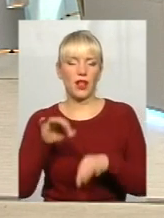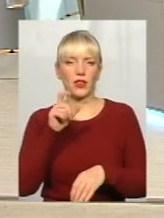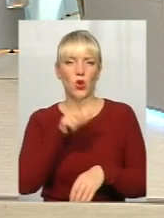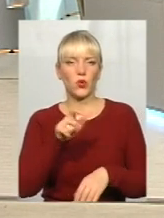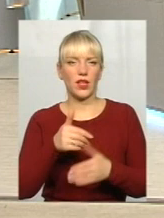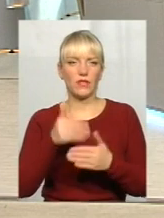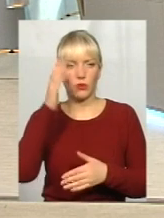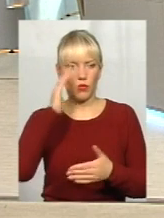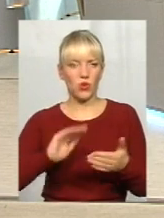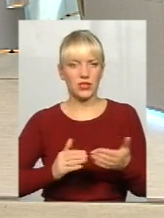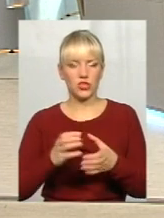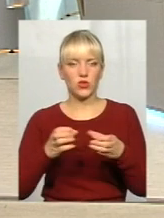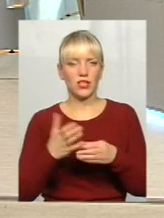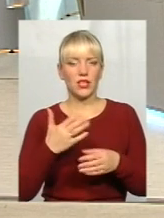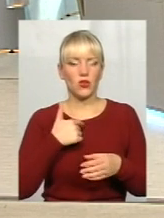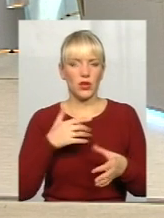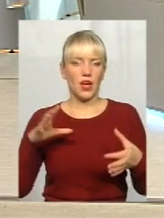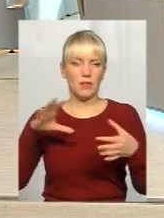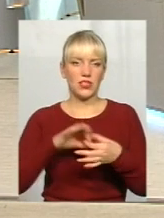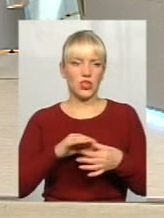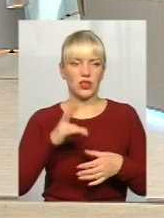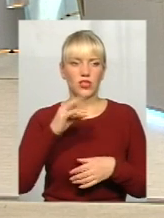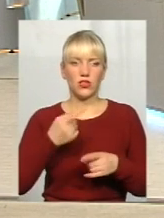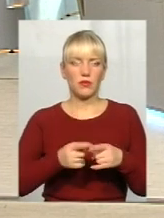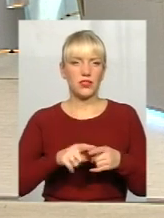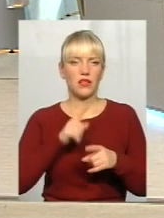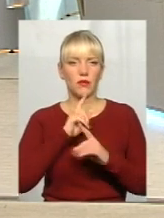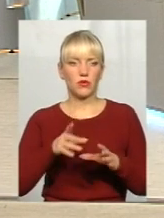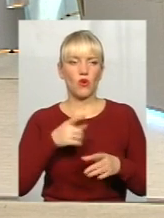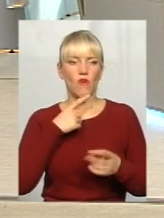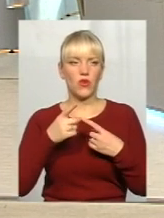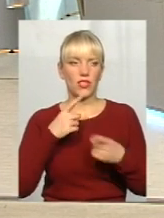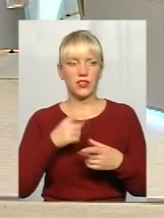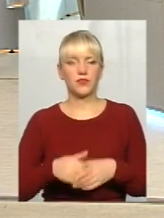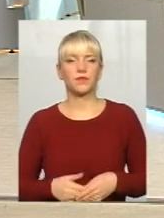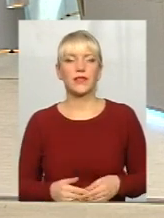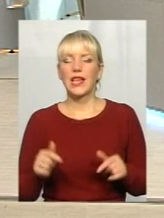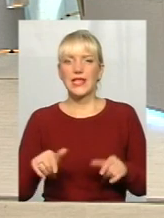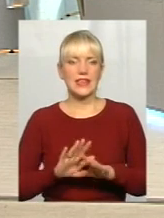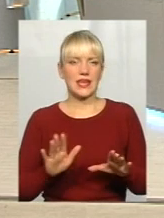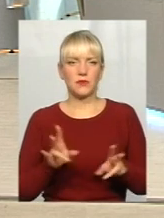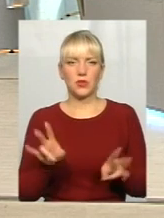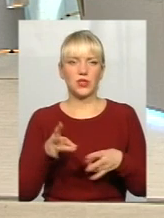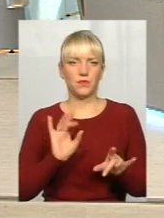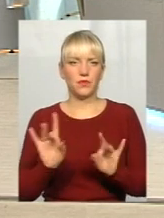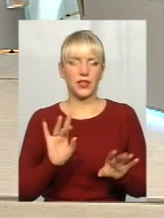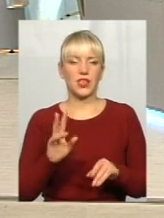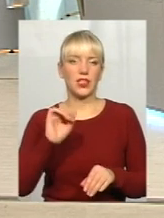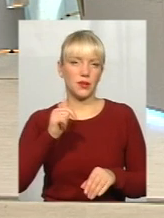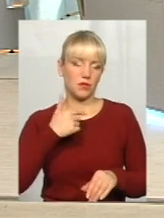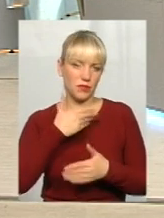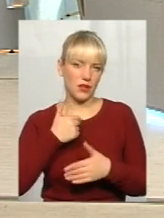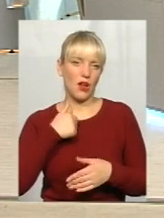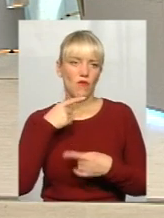політичної сили, до якої я приїжджав, причесний, але я не буду про це говорити зараз. Не треба. Не це місце, так. І я говорю з